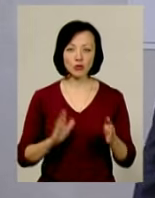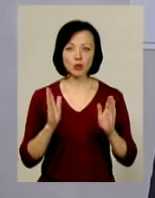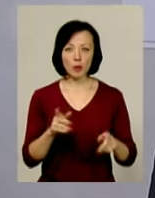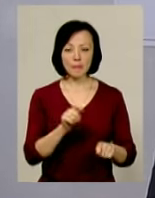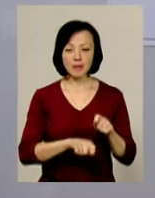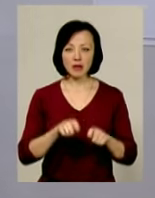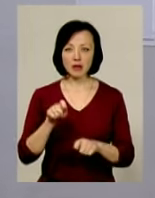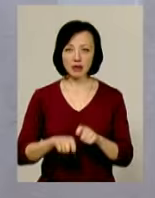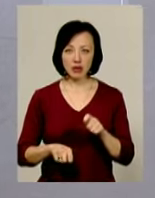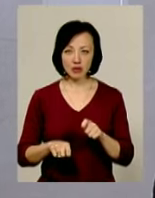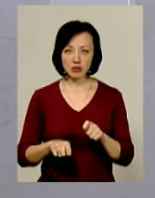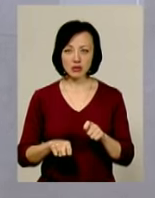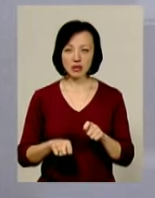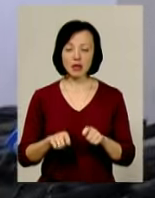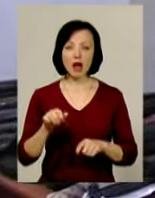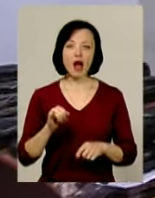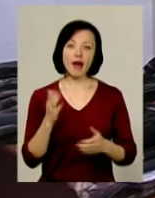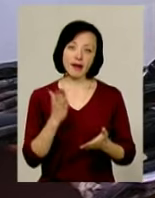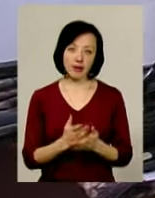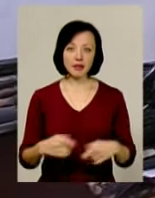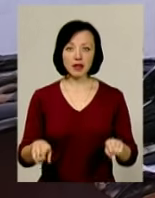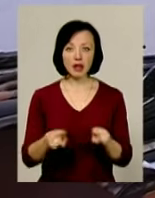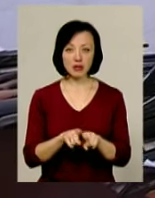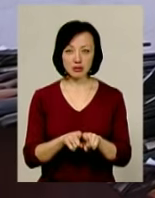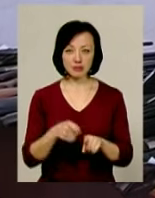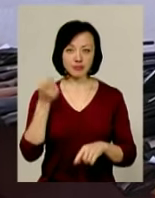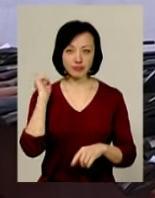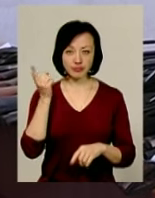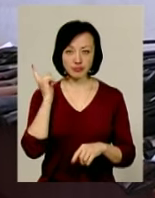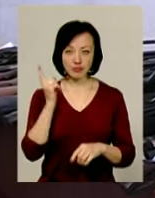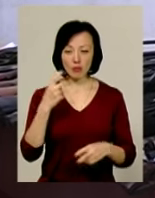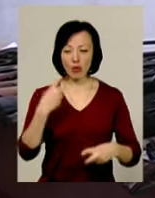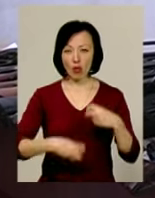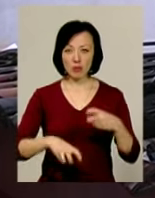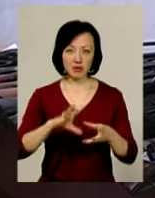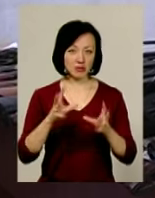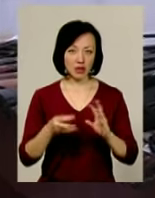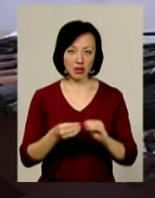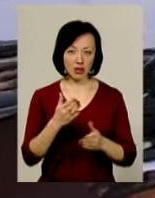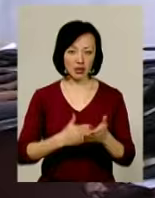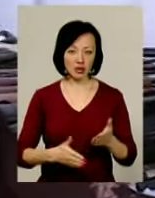перевіряються НДКЦ, а є такі вже, є щось, таке, що поломано взагалі.